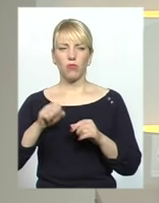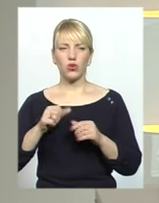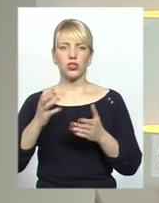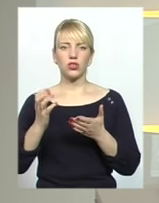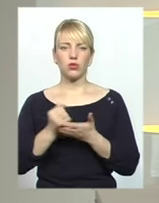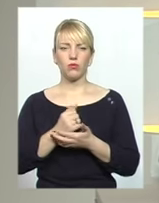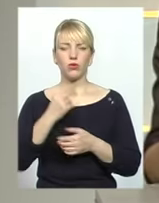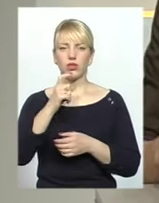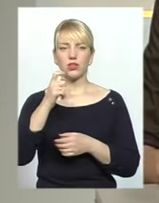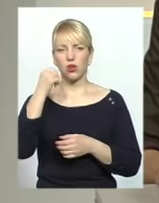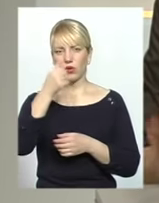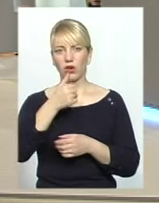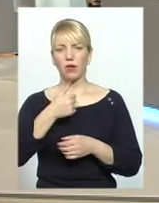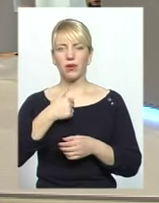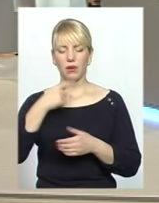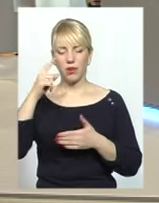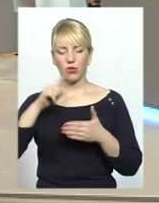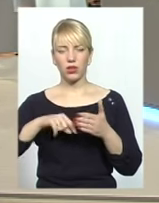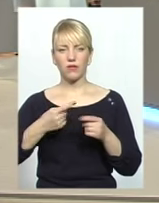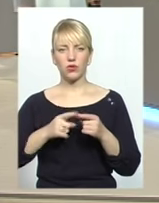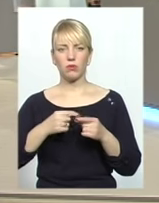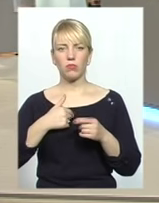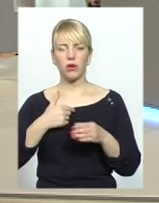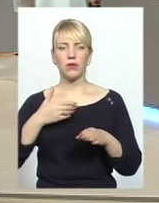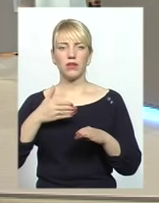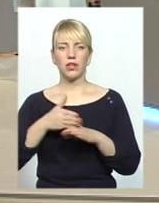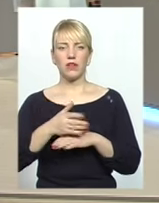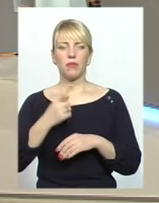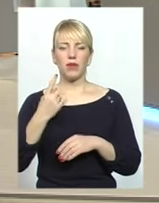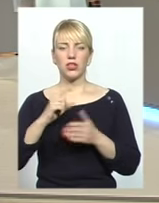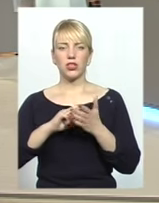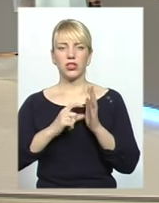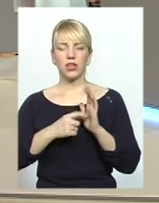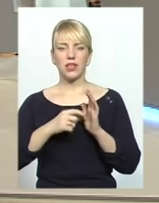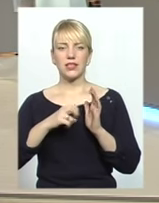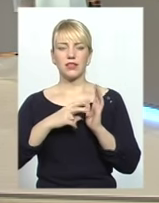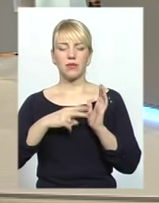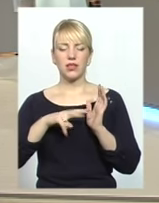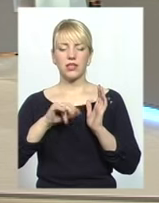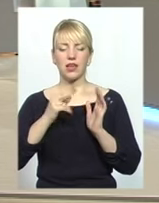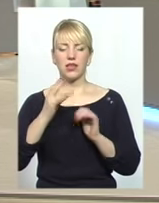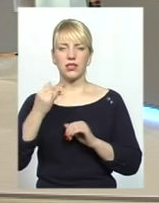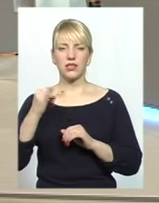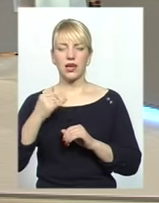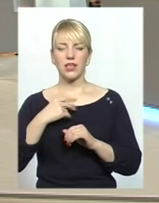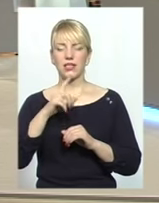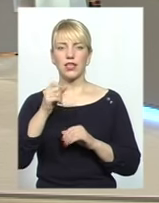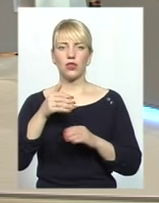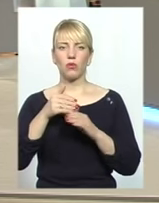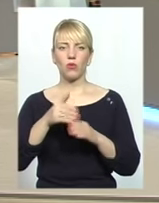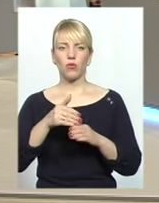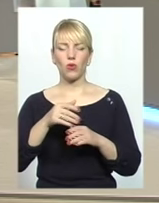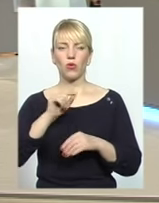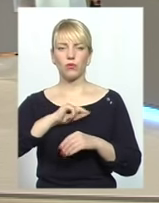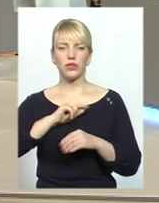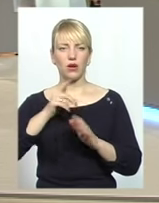переконалася, сьогодні в цьому ми навідались зранку до первичків в 17-й ліцей. І за допомогою психолога визначали, наскільки терпимі наші